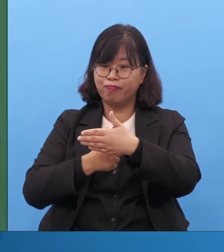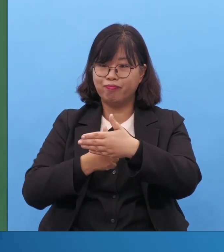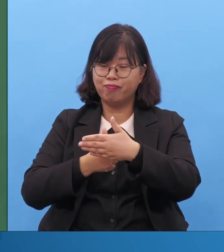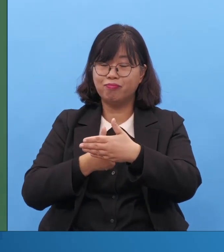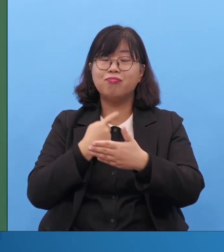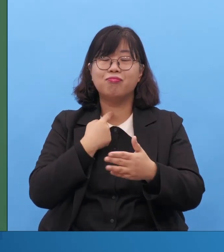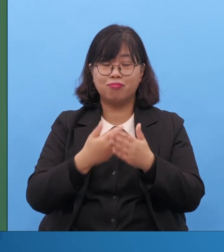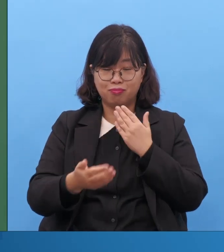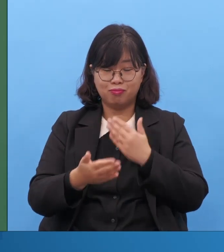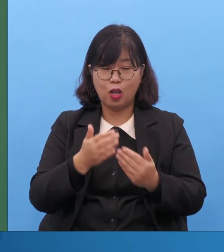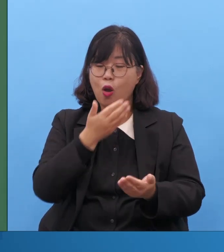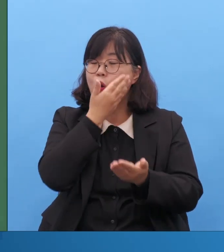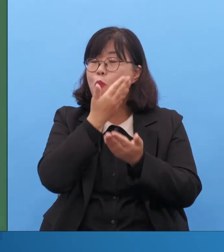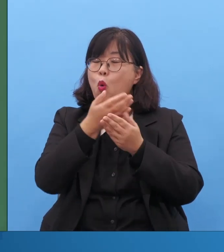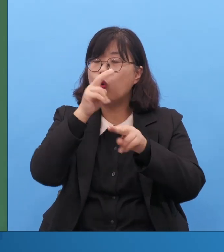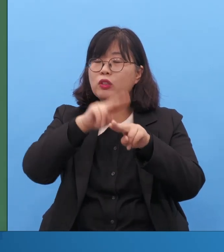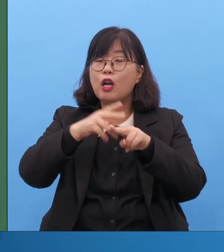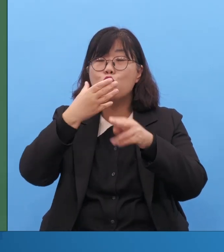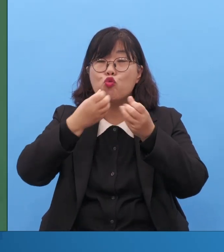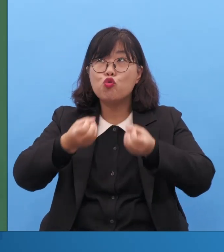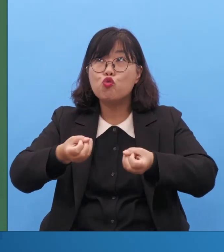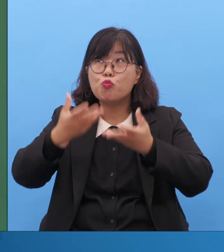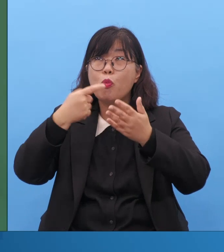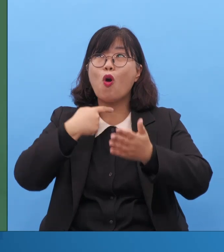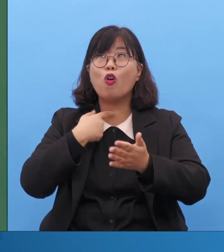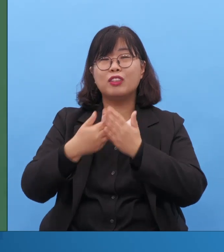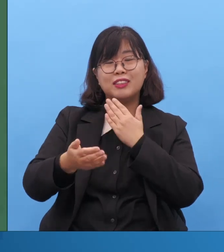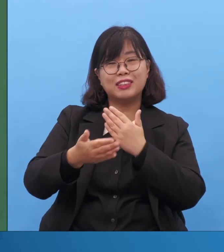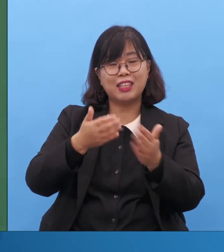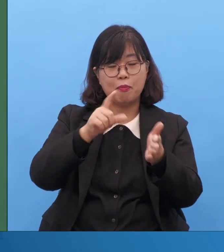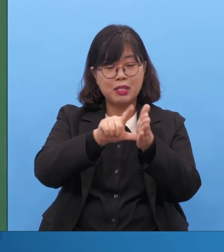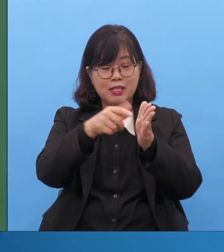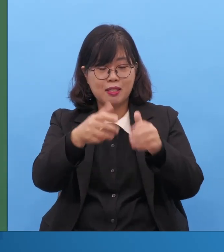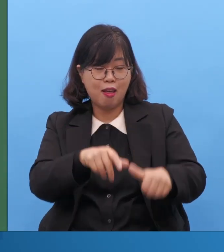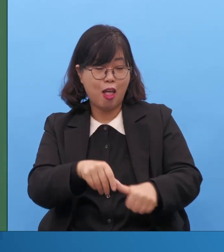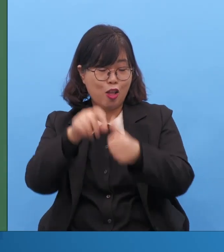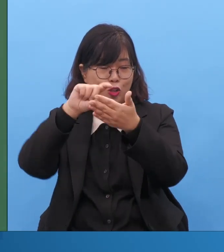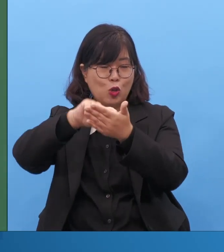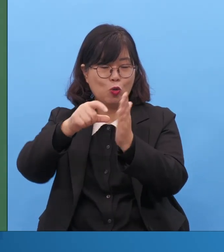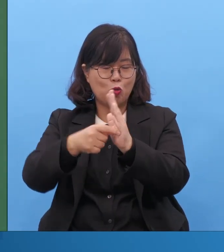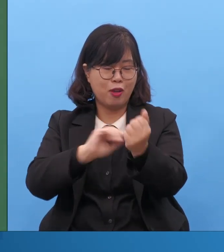보호자의 축복이 임하는 거죠 시대에 살리는 능력이 임하는 거죠